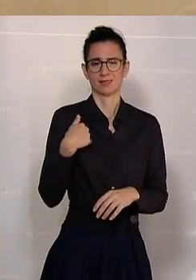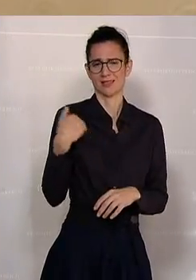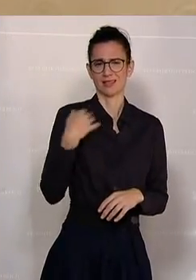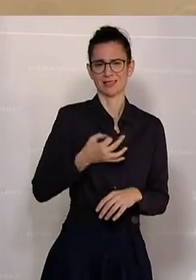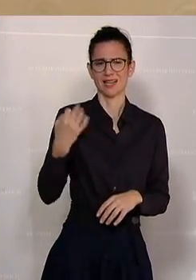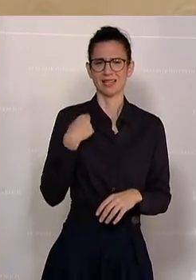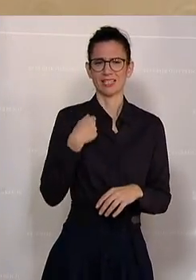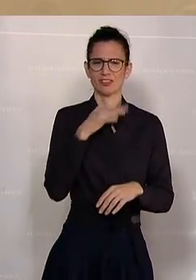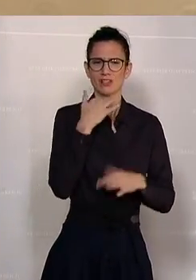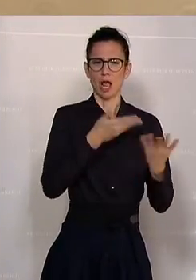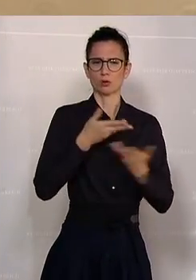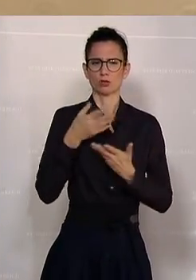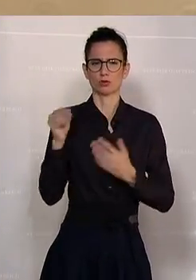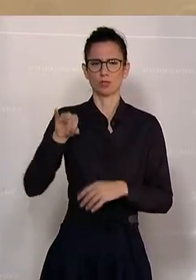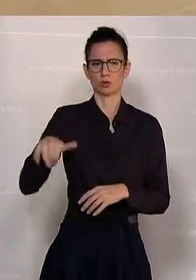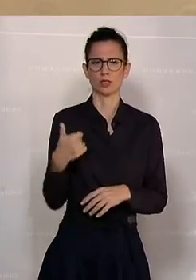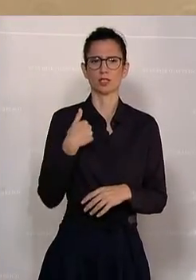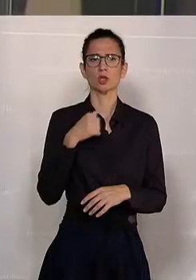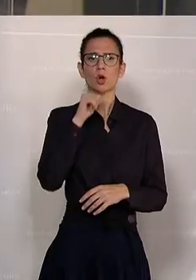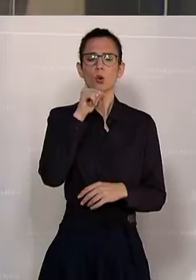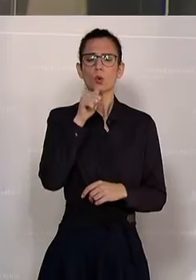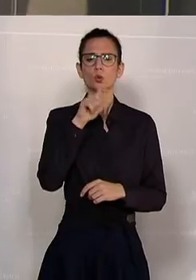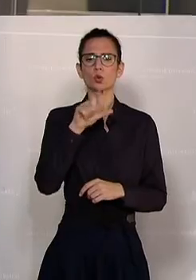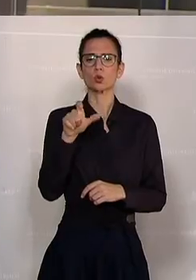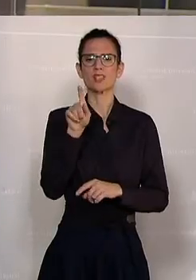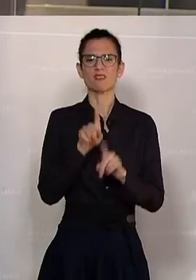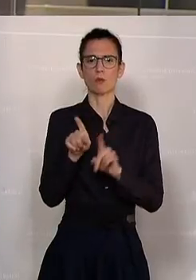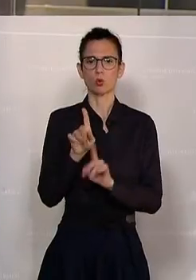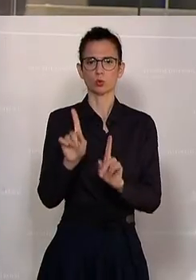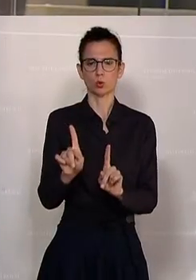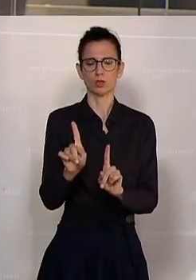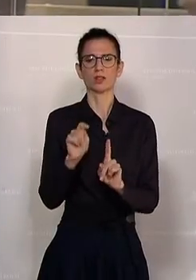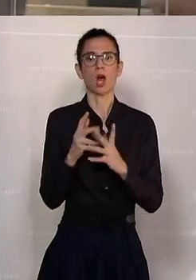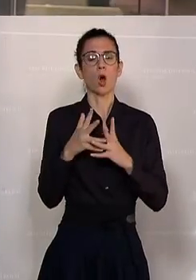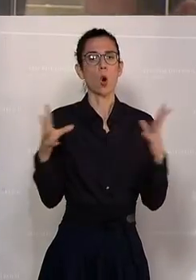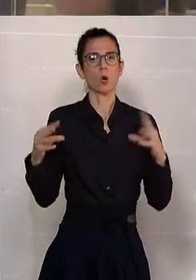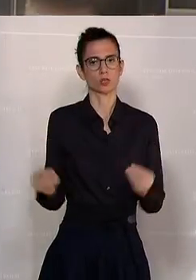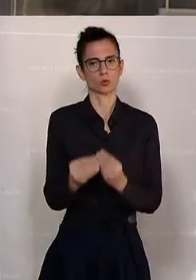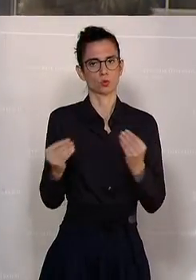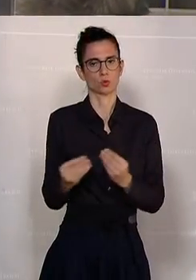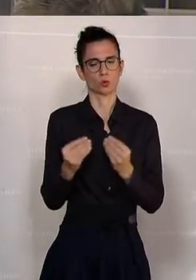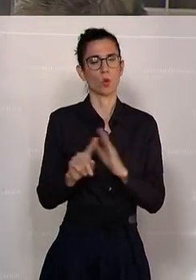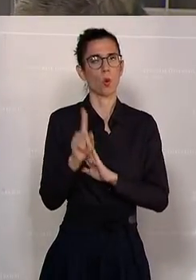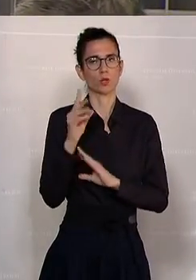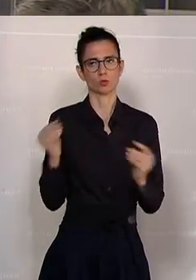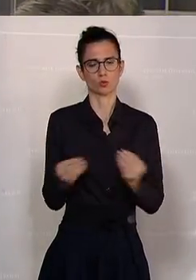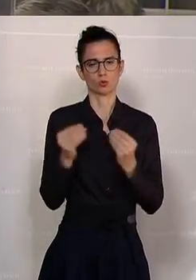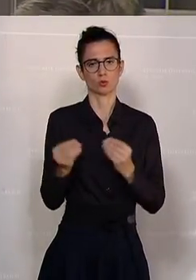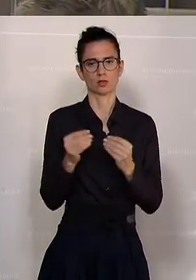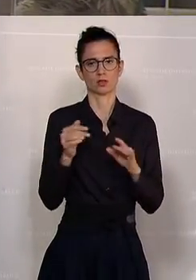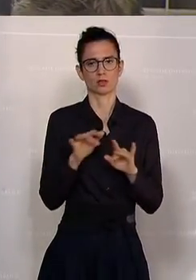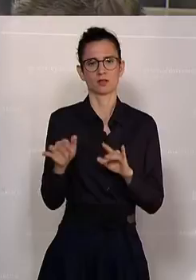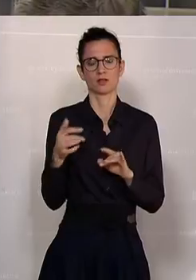Tagen geredet. Und mir wird gesagt, die Unschuldsvermutung sei ein hohes Gut. Und es ist legitim, an die Unschuld von